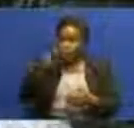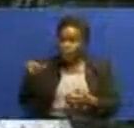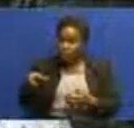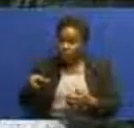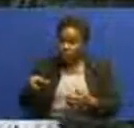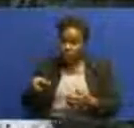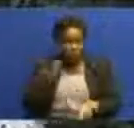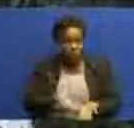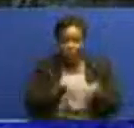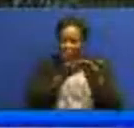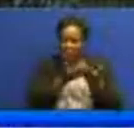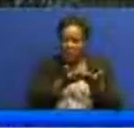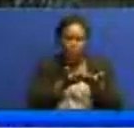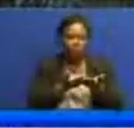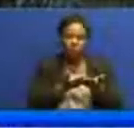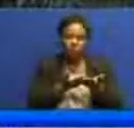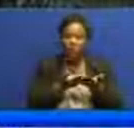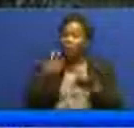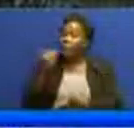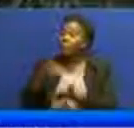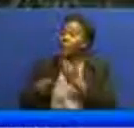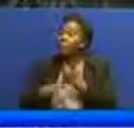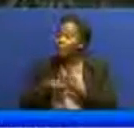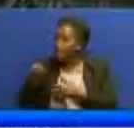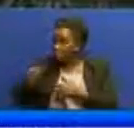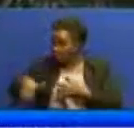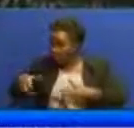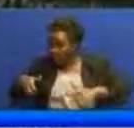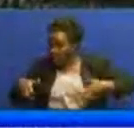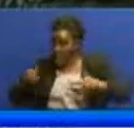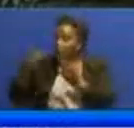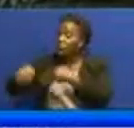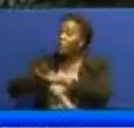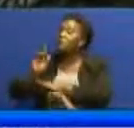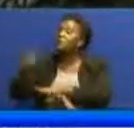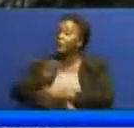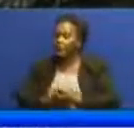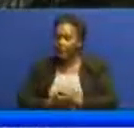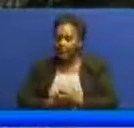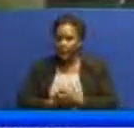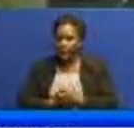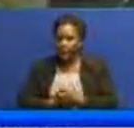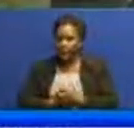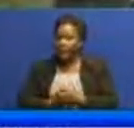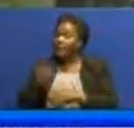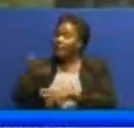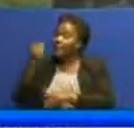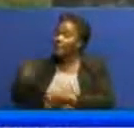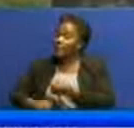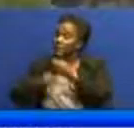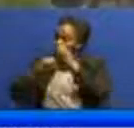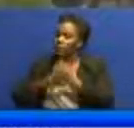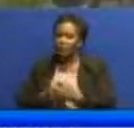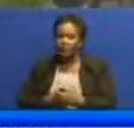kuwasaidia maana hao manyani wana mtu wao mwenye kiti ambaye anawasaidia kutoka talime